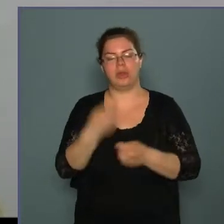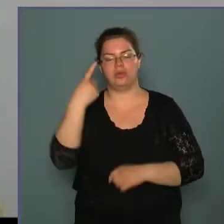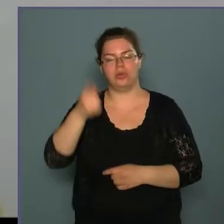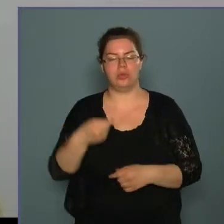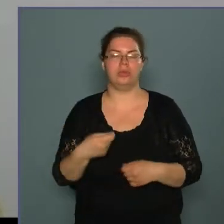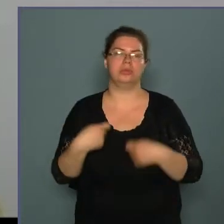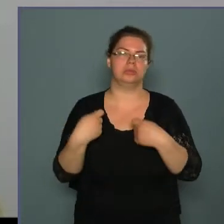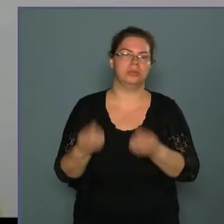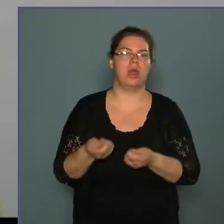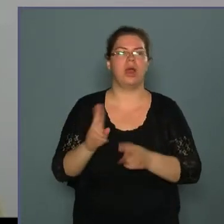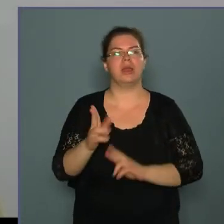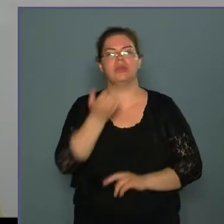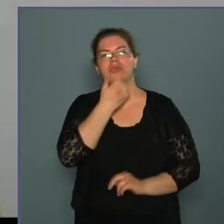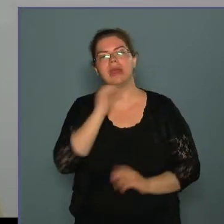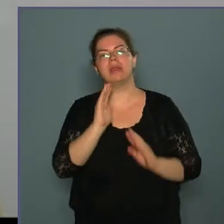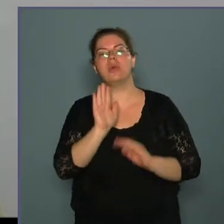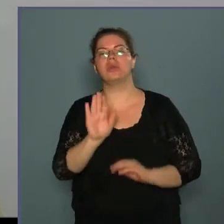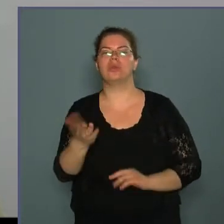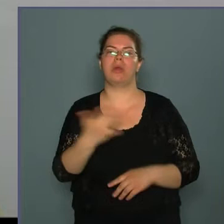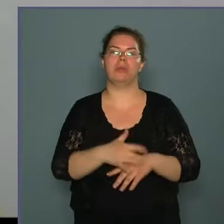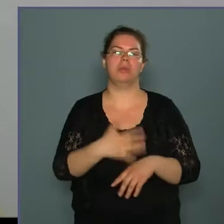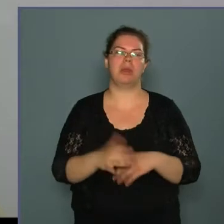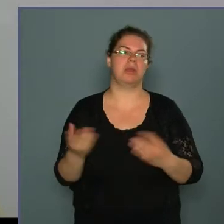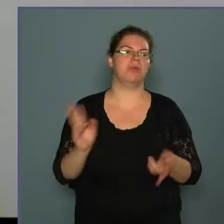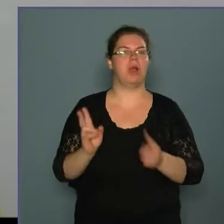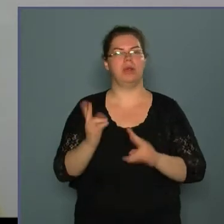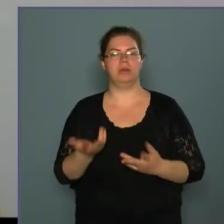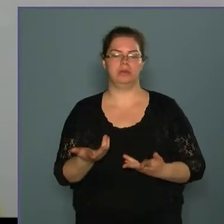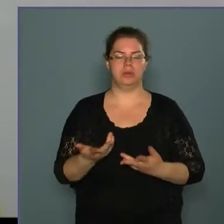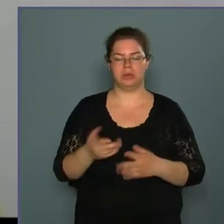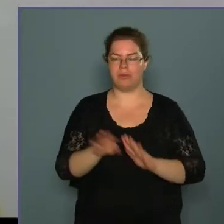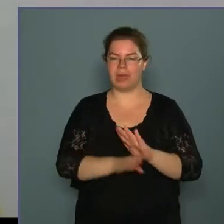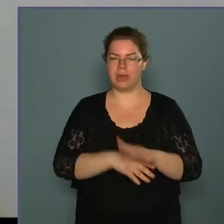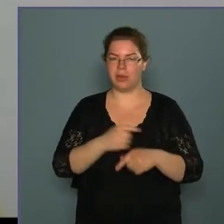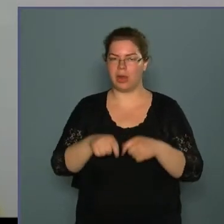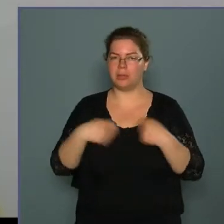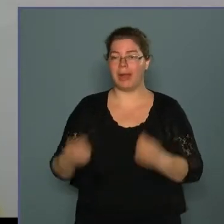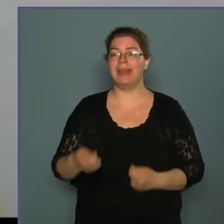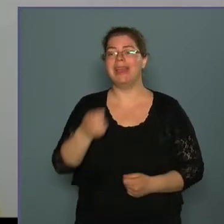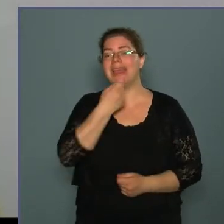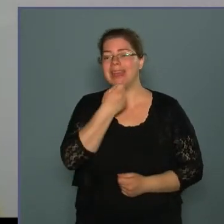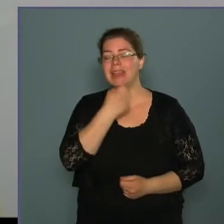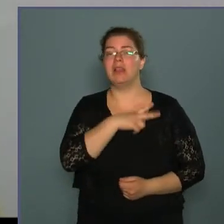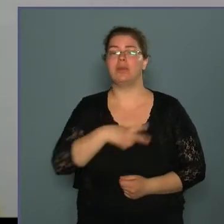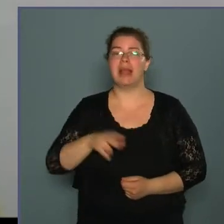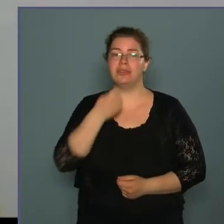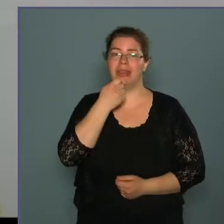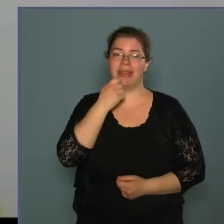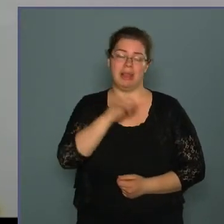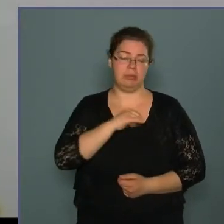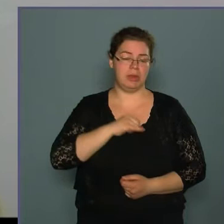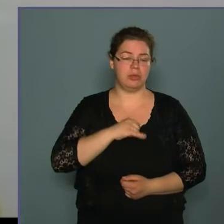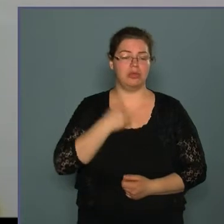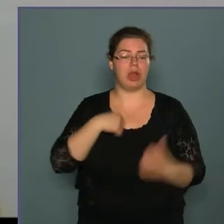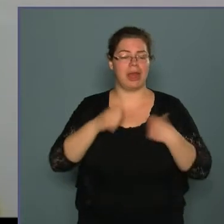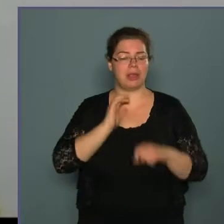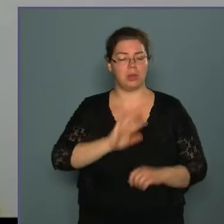saját otthonukba próbálnak valamilyen módon önállóan feladatokat megoldani. Étkeztetés, szociális étkeztetést biztosítunk a